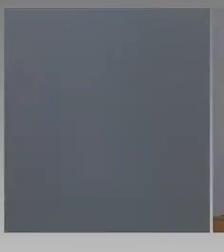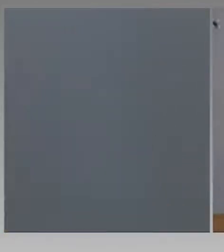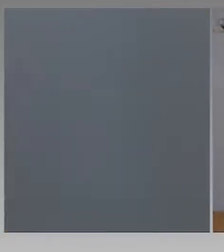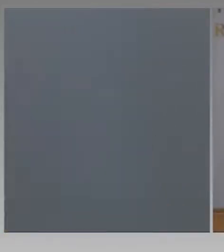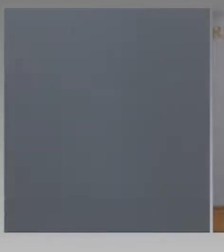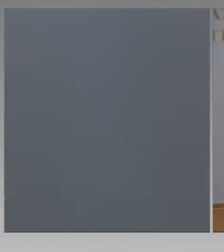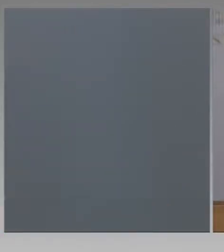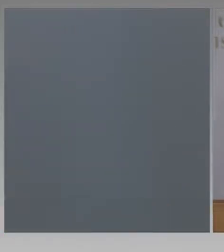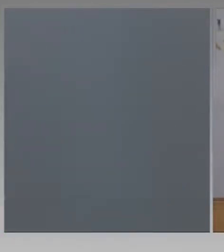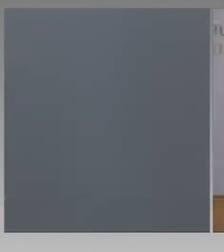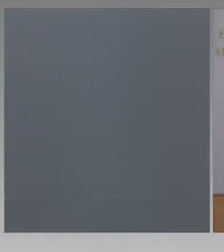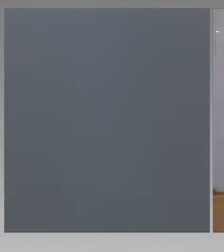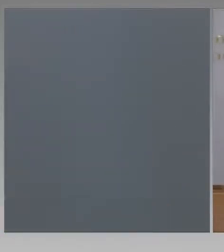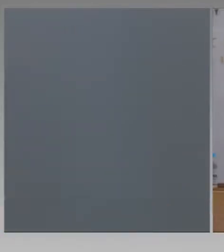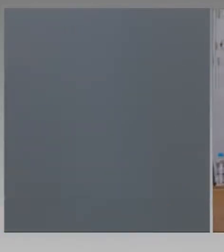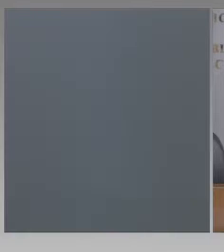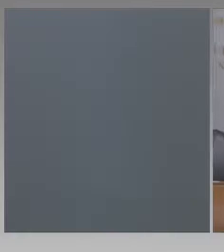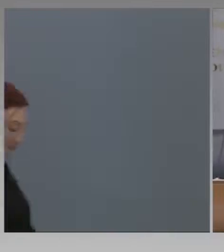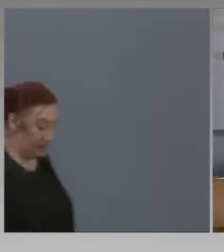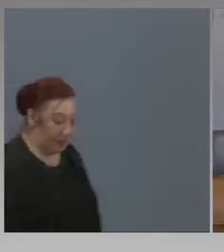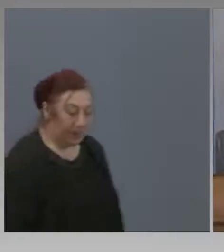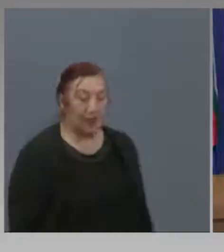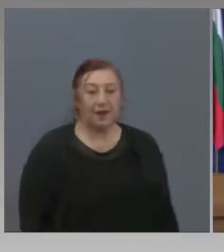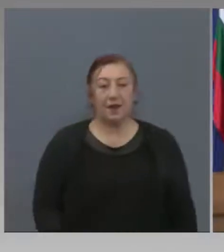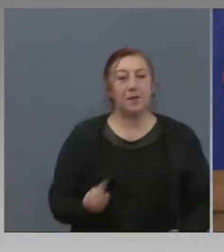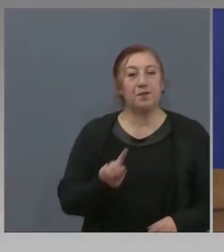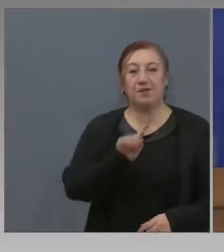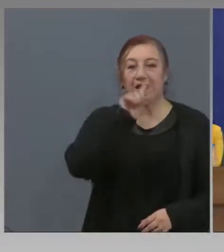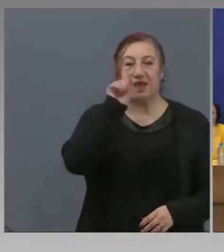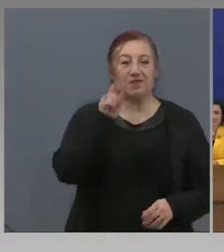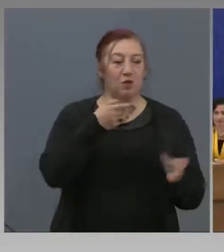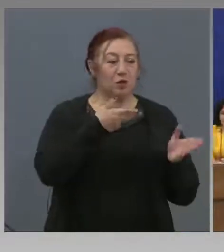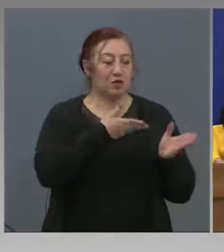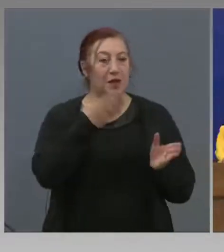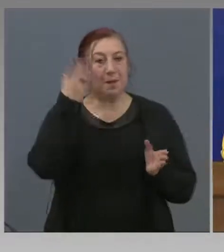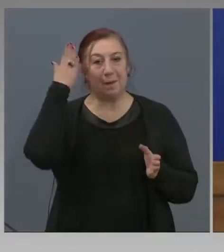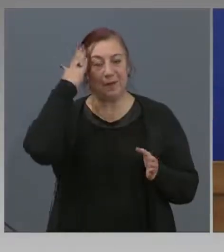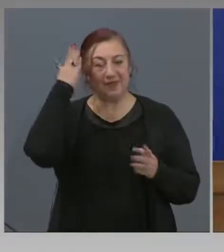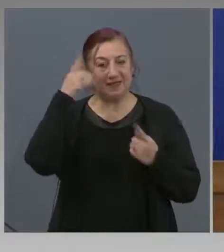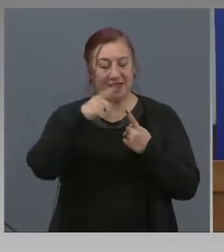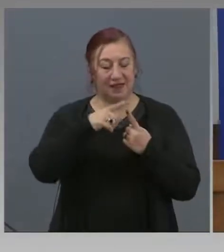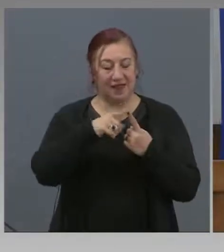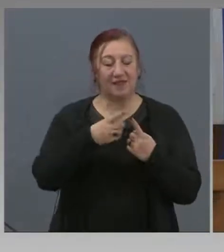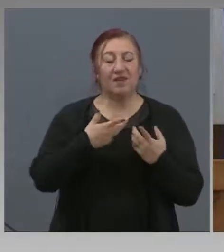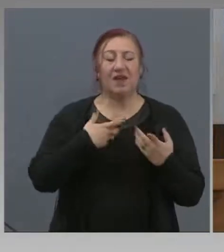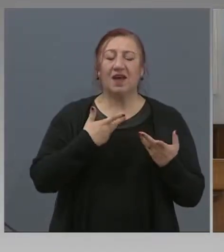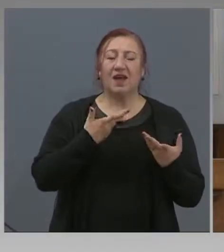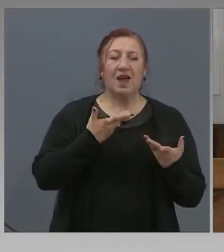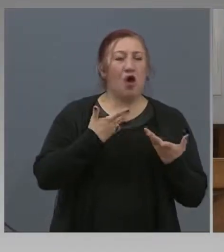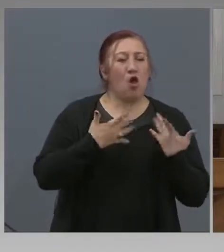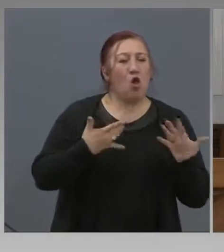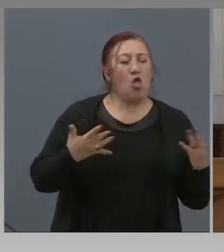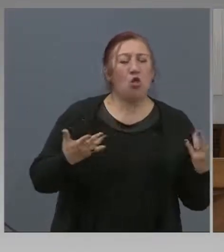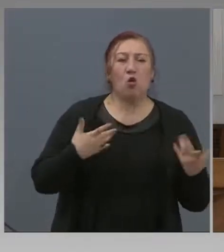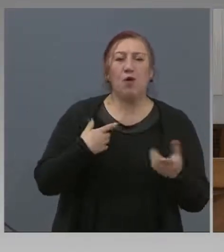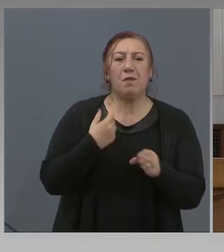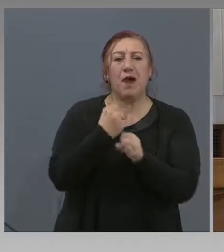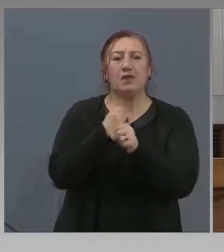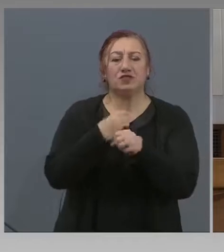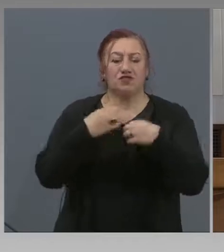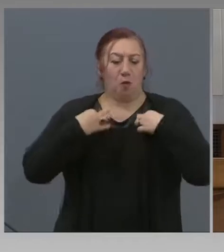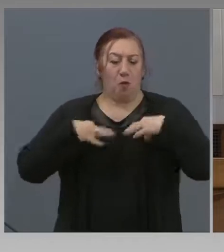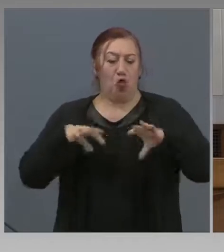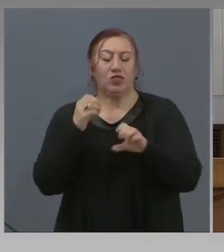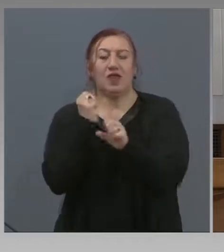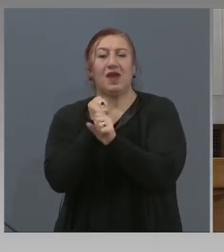колко са свободните места, които хората могат да използват в селското ступанство? Нали това, насръчават се хората, да се включат